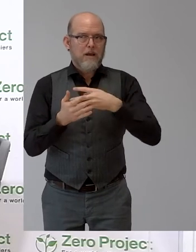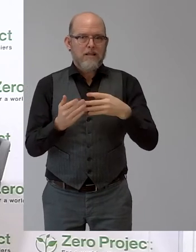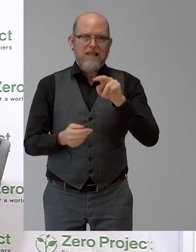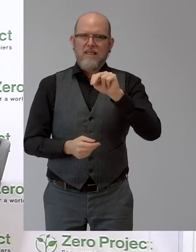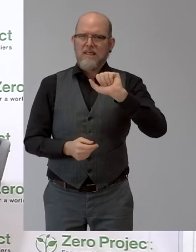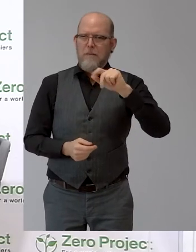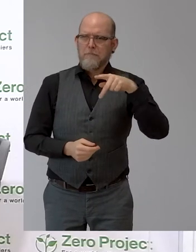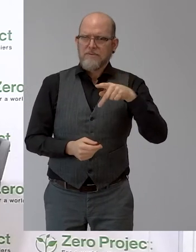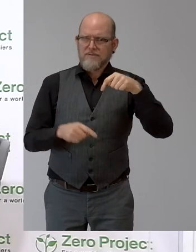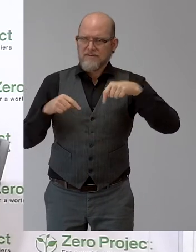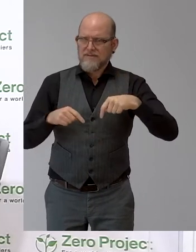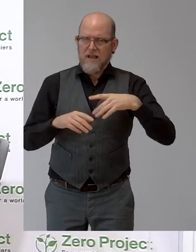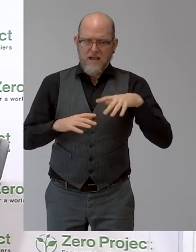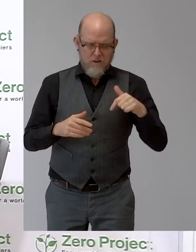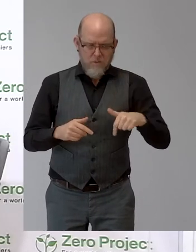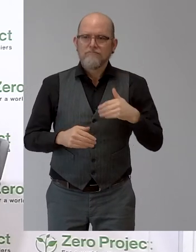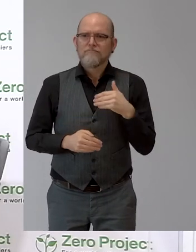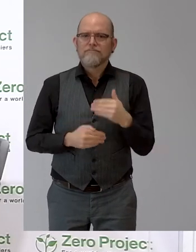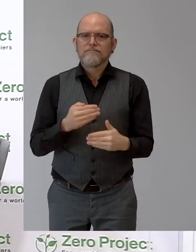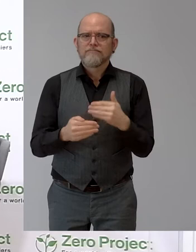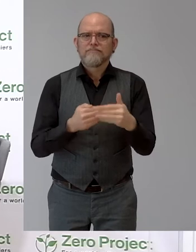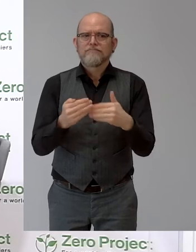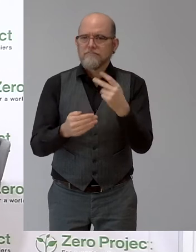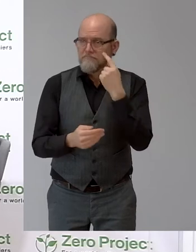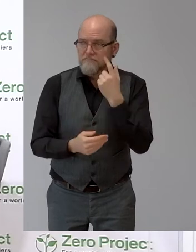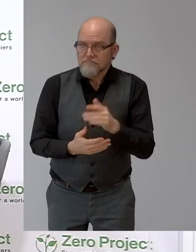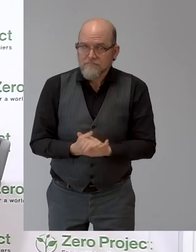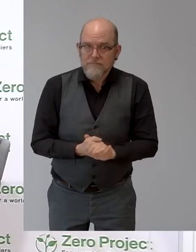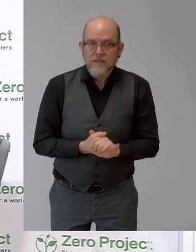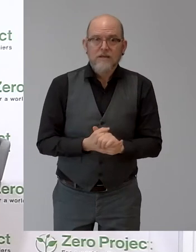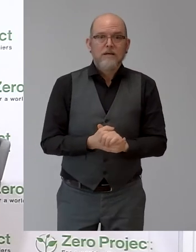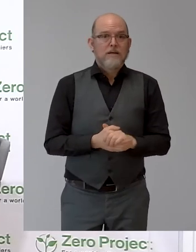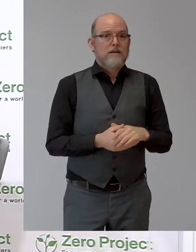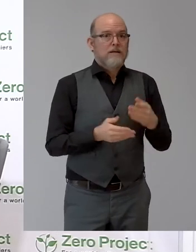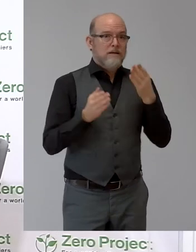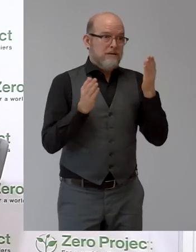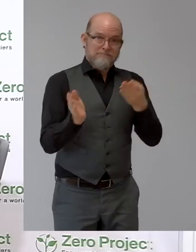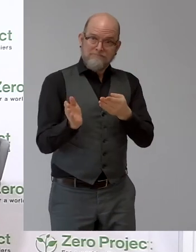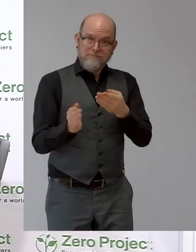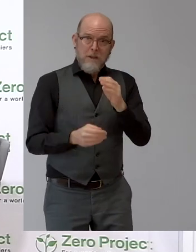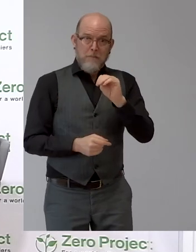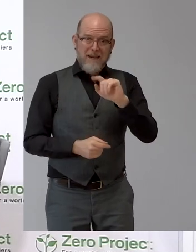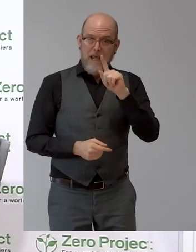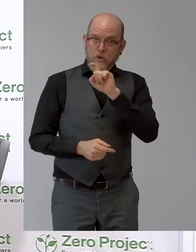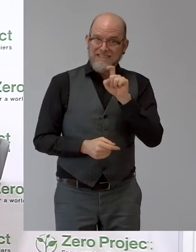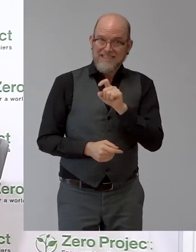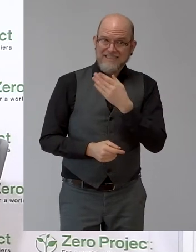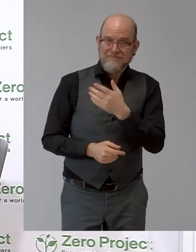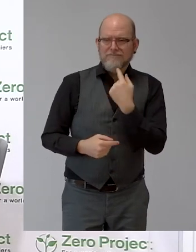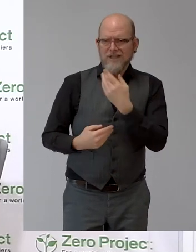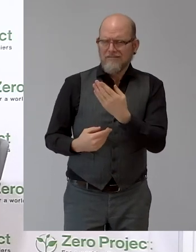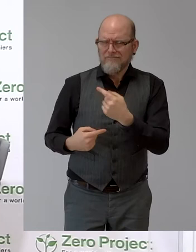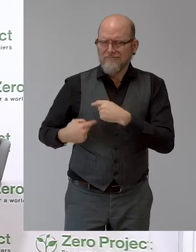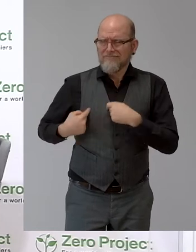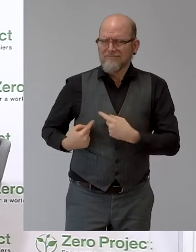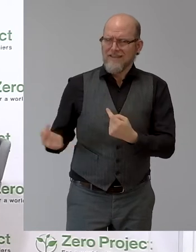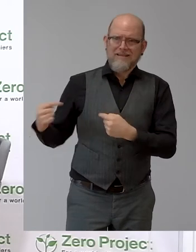wir hier weitergehen werden. Ja, Herr Miklauz, herzlichen Dank, Sie sind bekannt für Spontanität. Herzlichen Dank, dass Sie